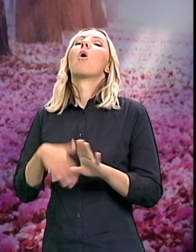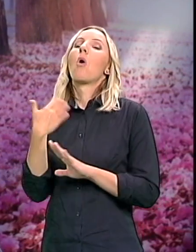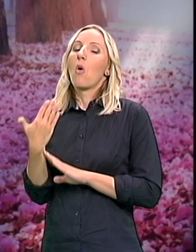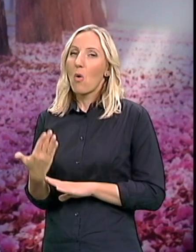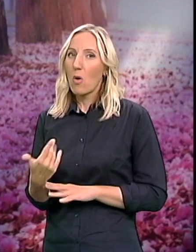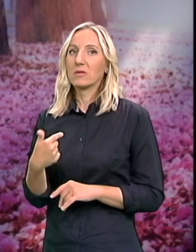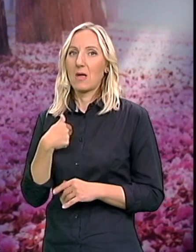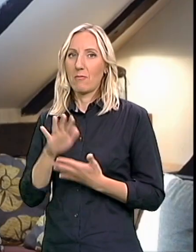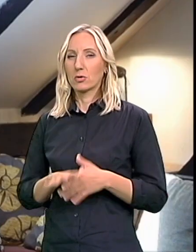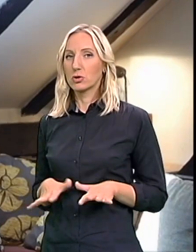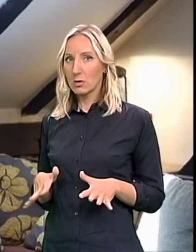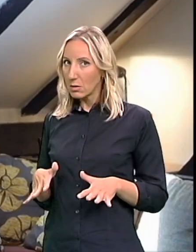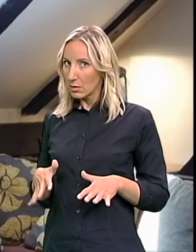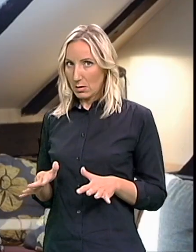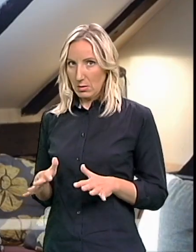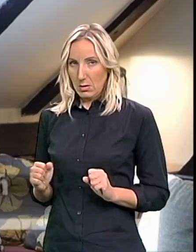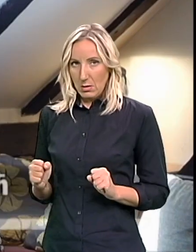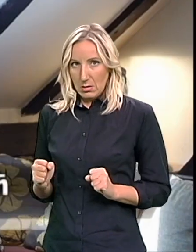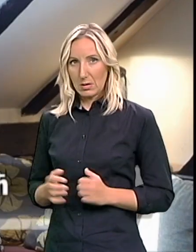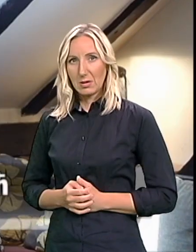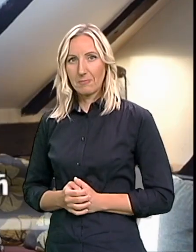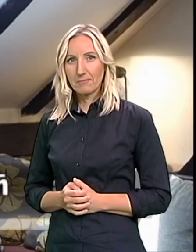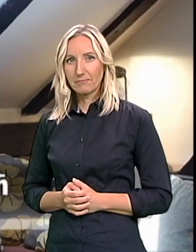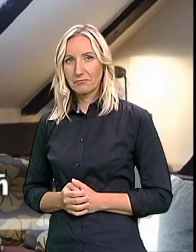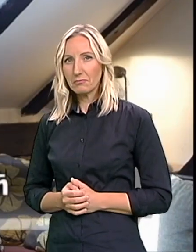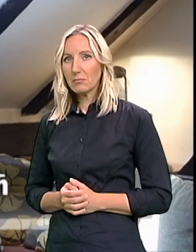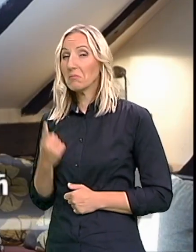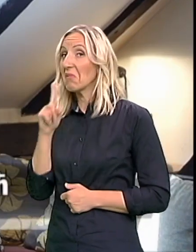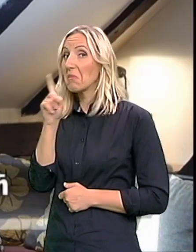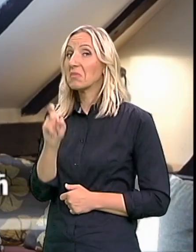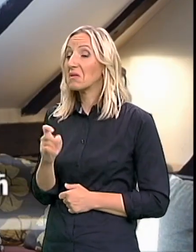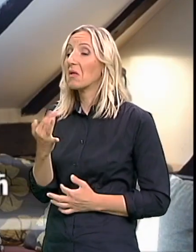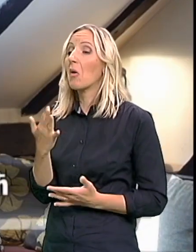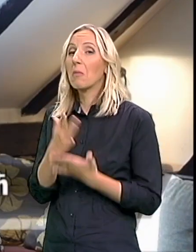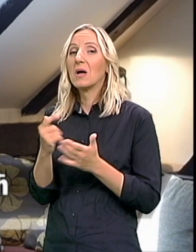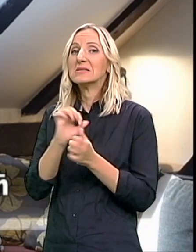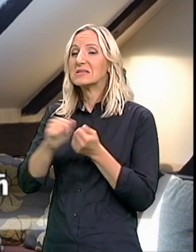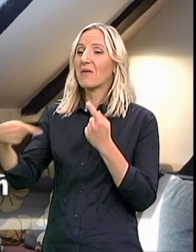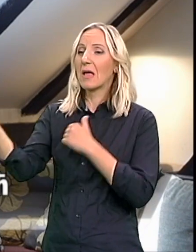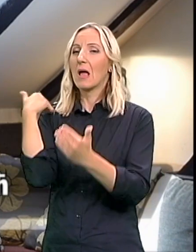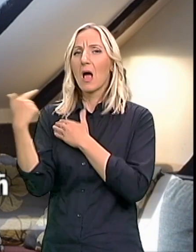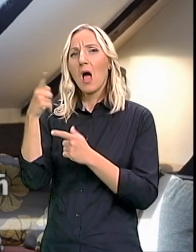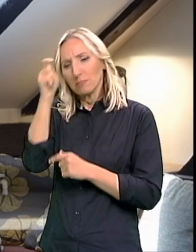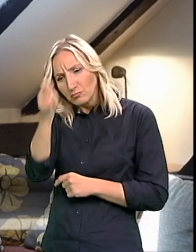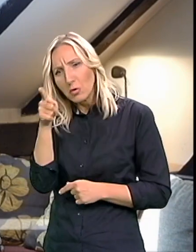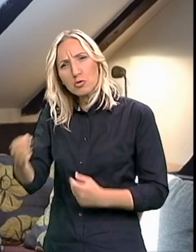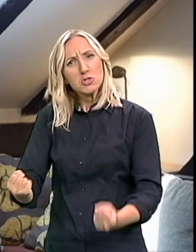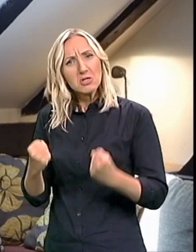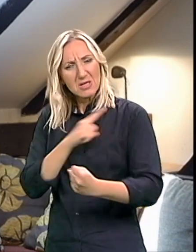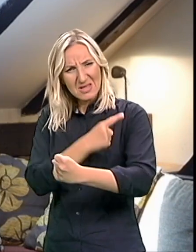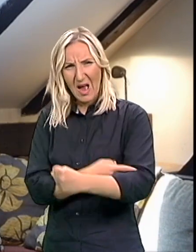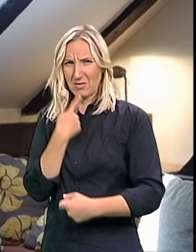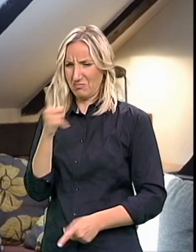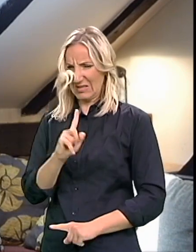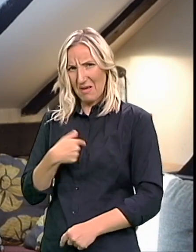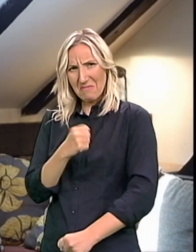da drhtite Pitanje je koliko je to i bilo Dobro smo bili mnogo jaki, jaki Mi se vama divimo Vi ste jaki, ma nisam